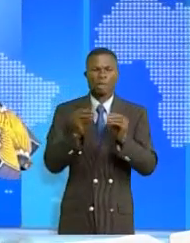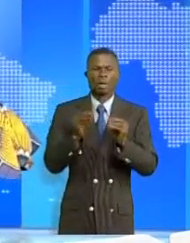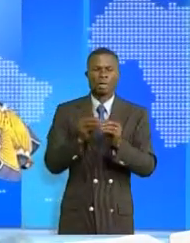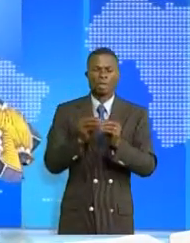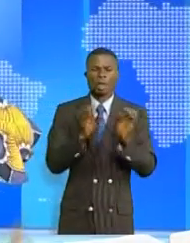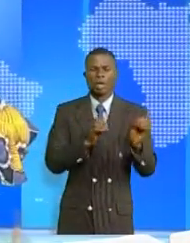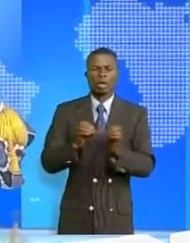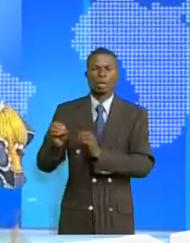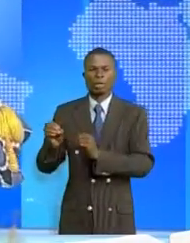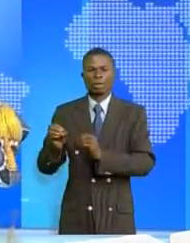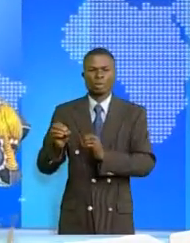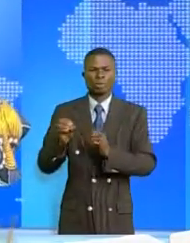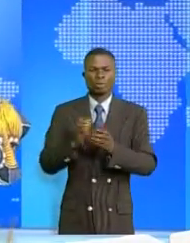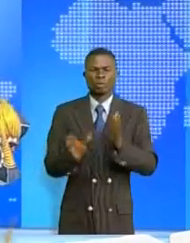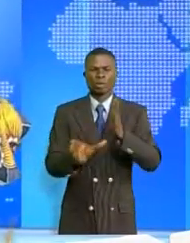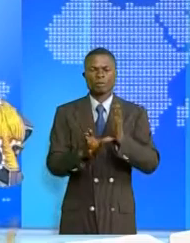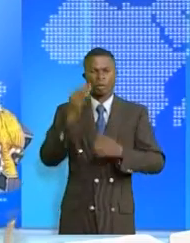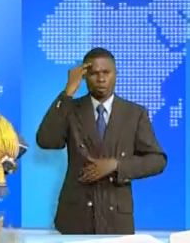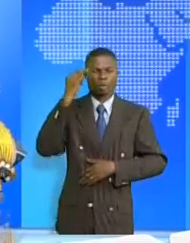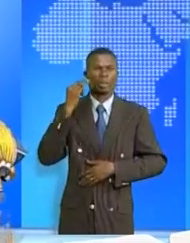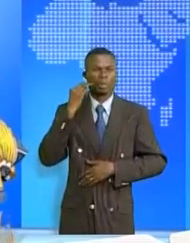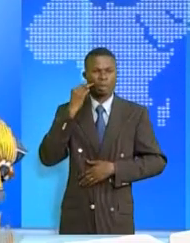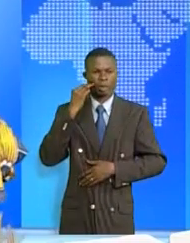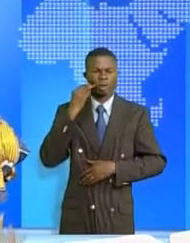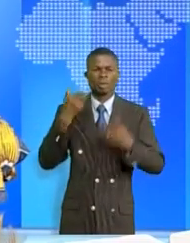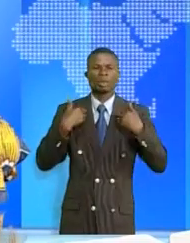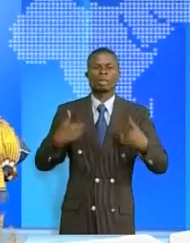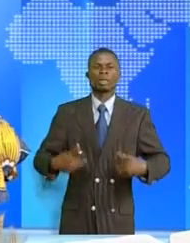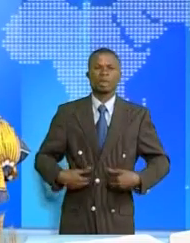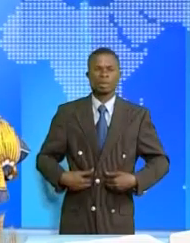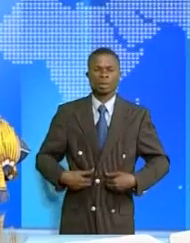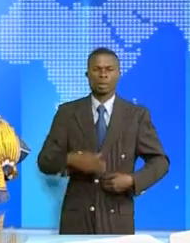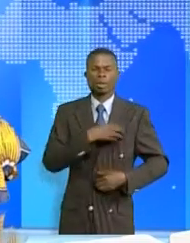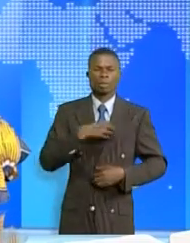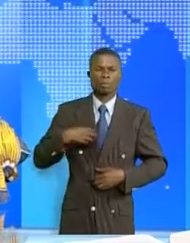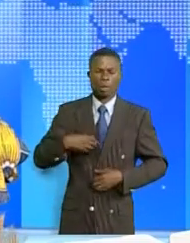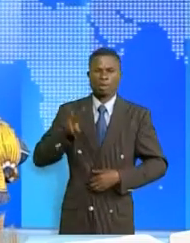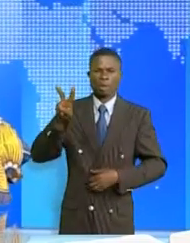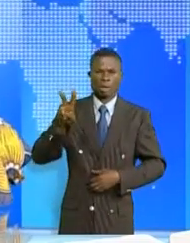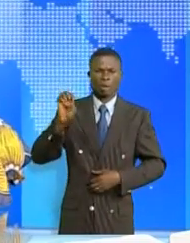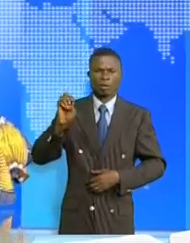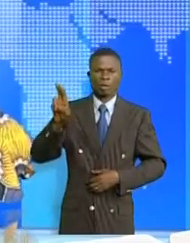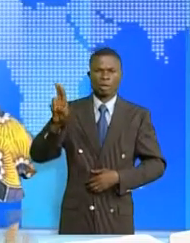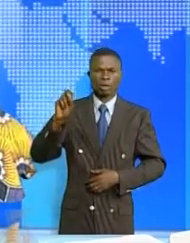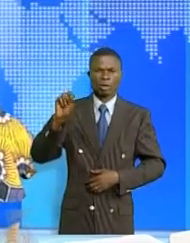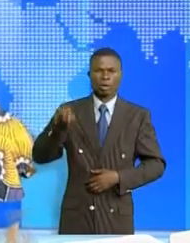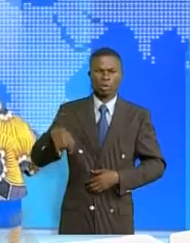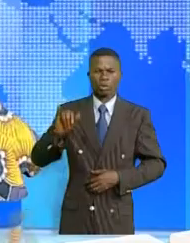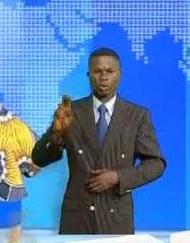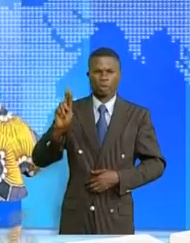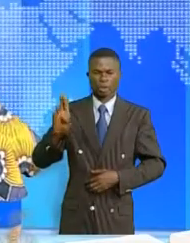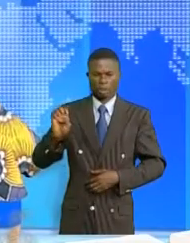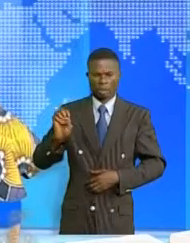présidée par la vice-ministre de la Santé, Véronique Kilumbankounou, l'effectivité de celle-ci